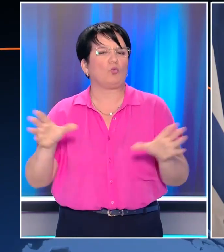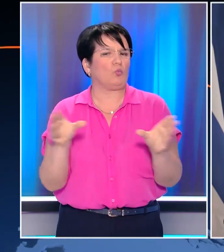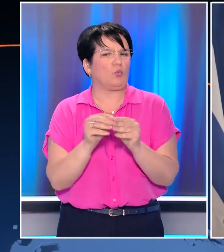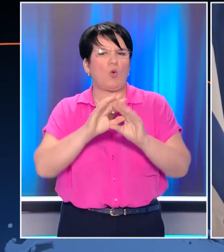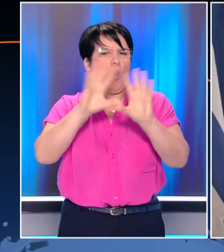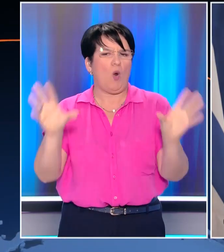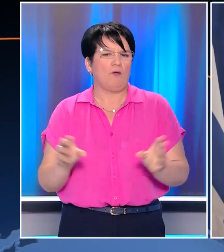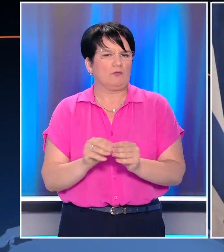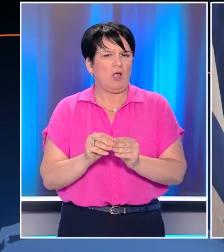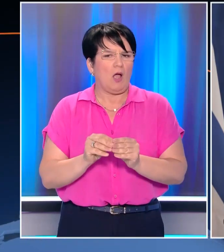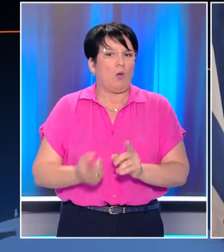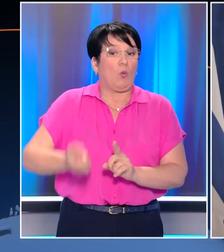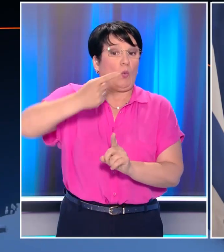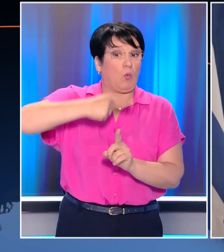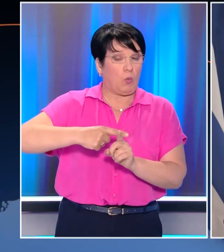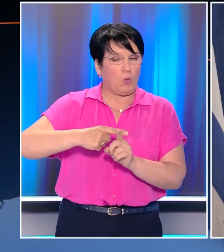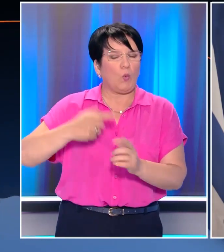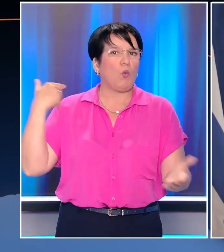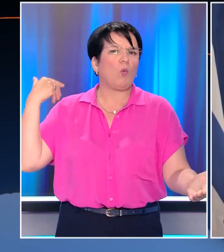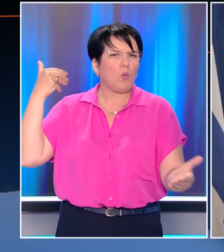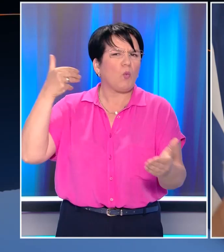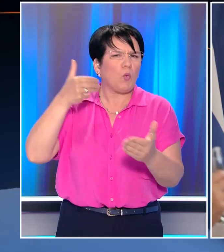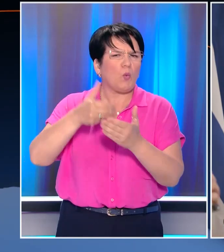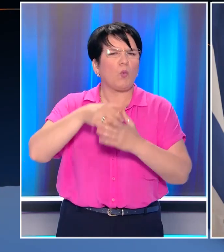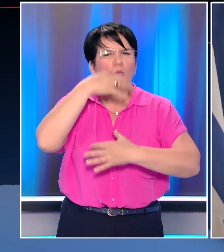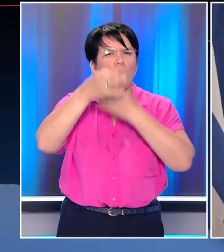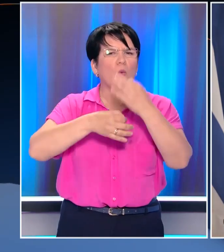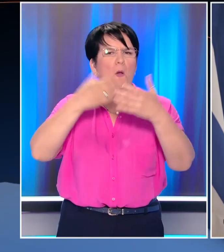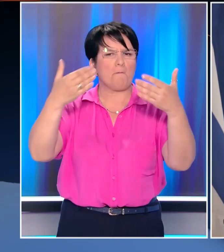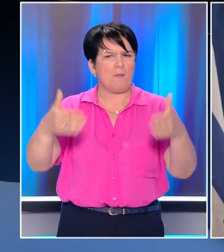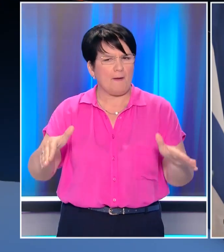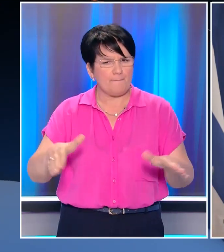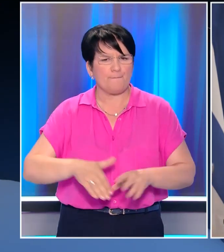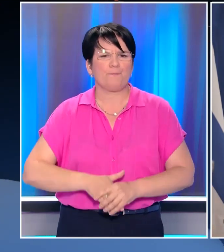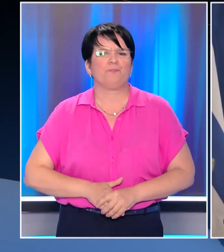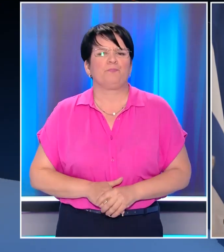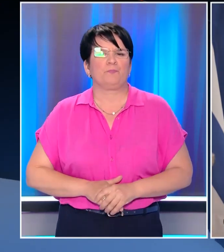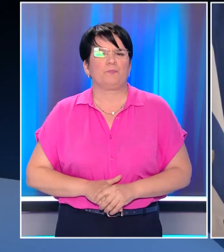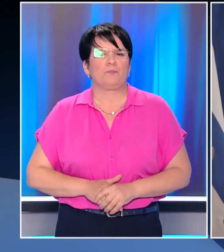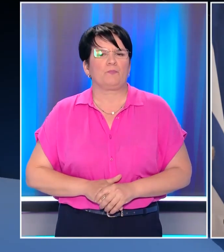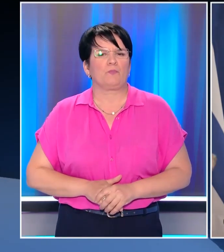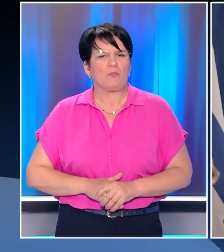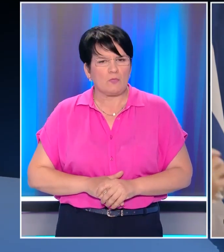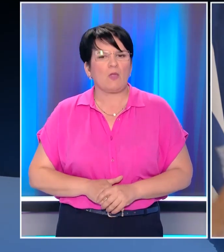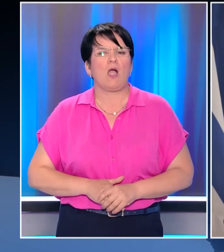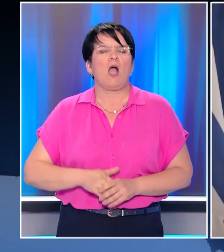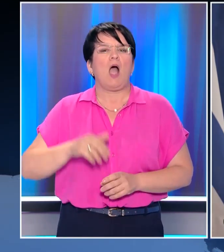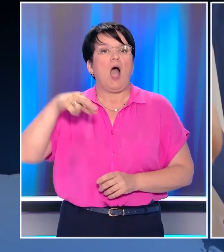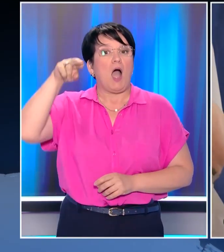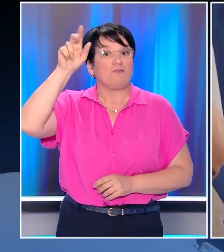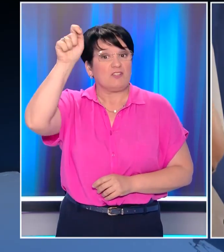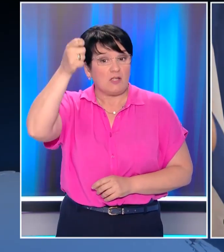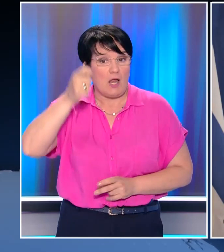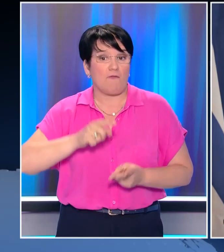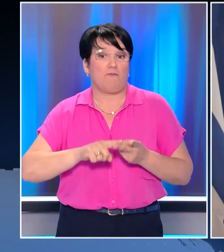βέβαια έρχονται να προσθεθούν σε όλα όσα έχουν ήδη προηγηθεί στην κάλυψη των αυξήσεων στο